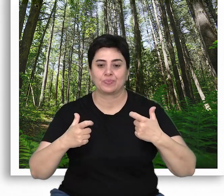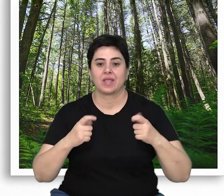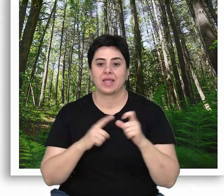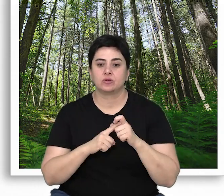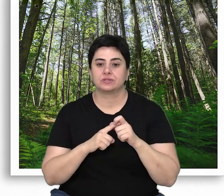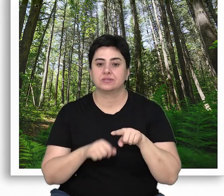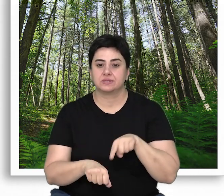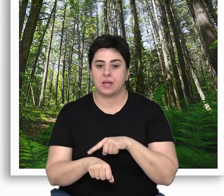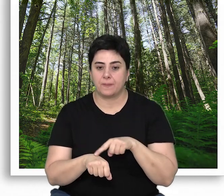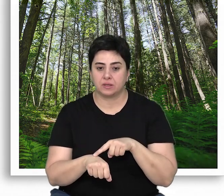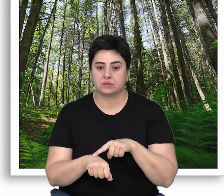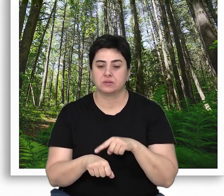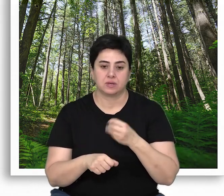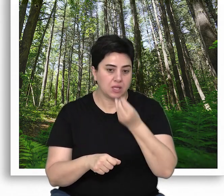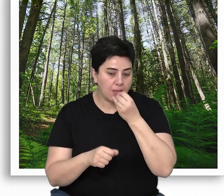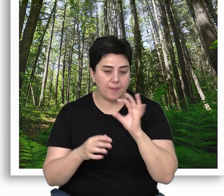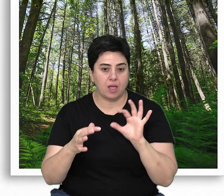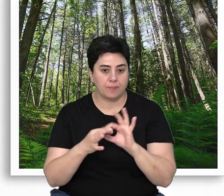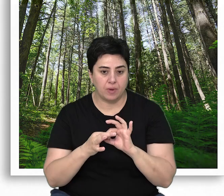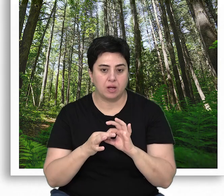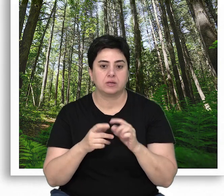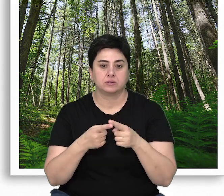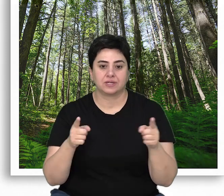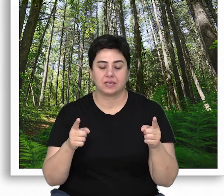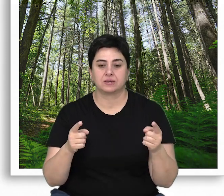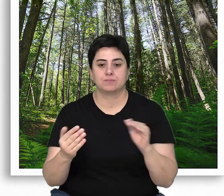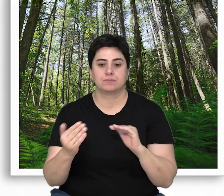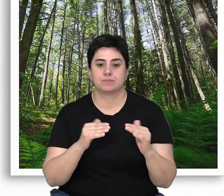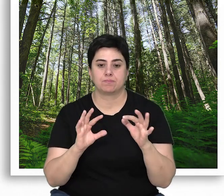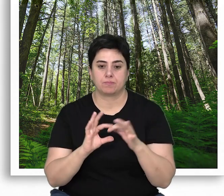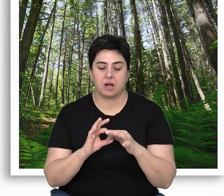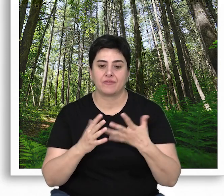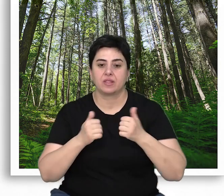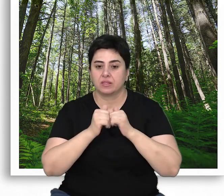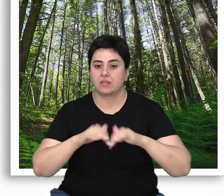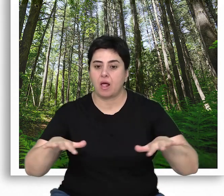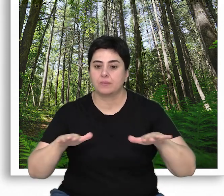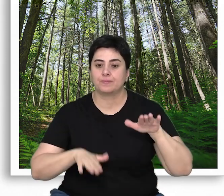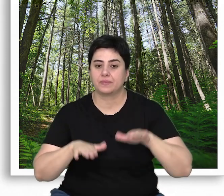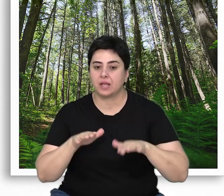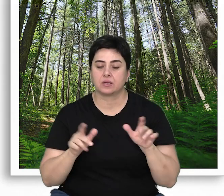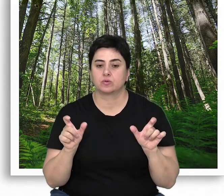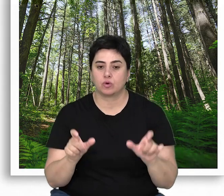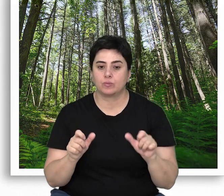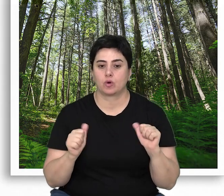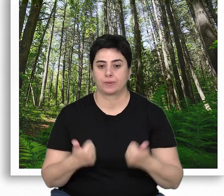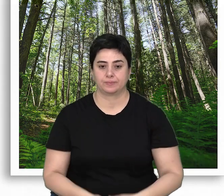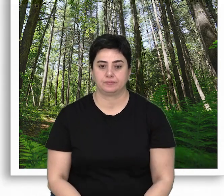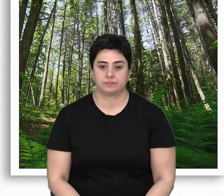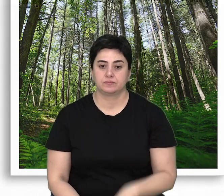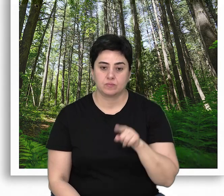ve ekolojik süreçleri de besin ağı, türler arası etkileşim ve dağılım gibi muhafaza